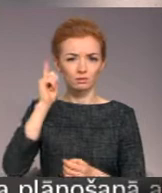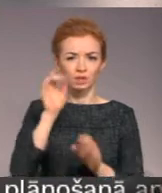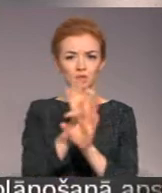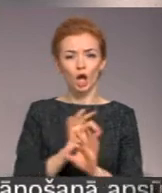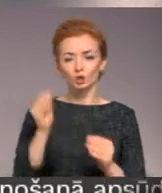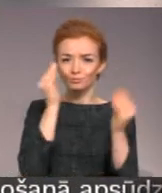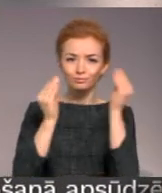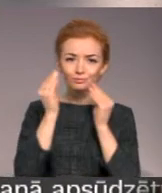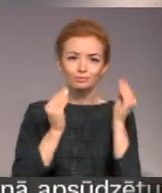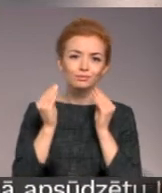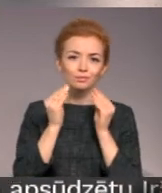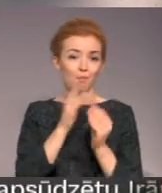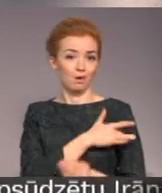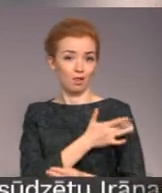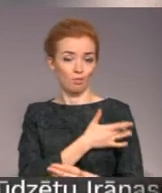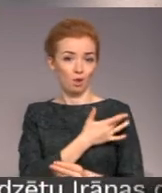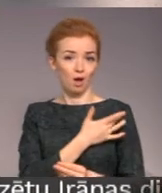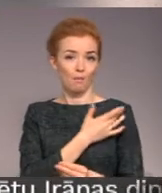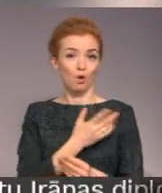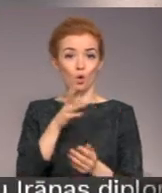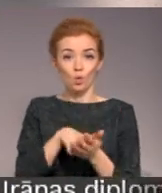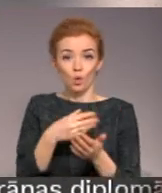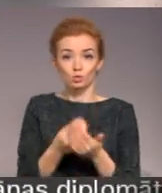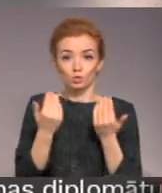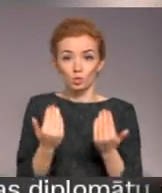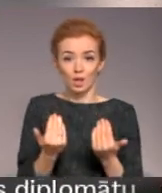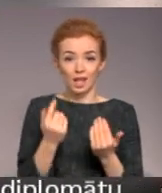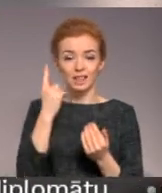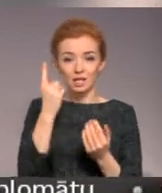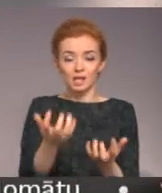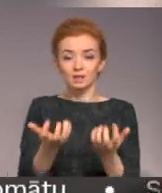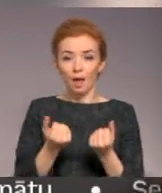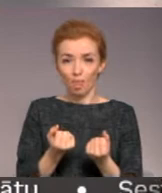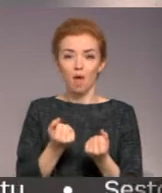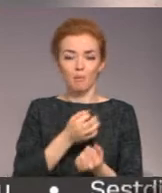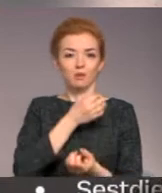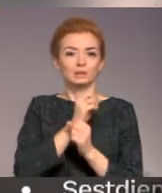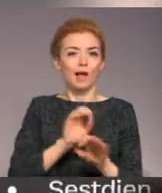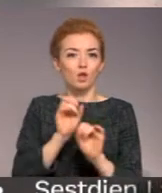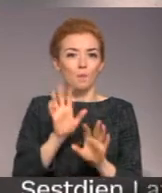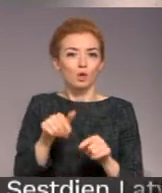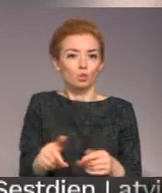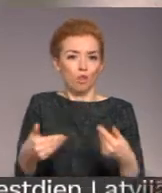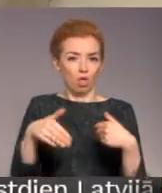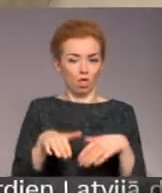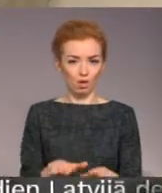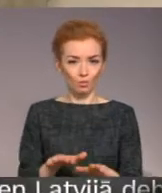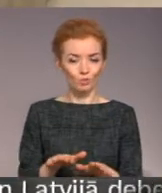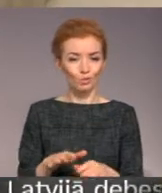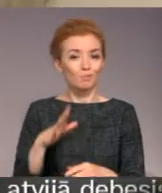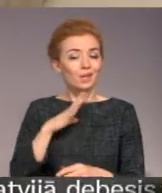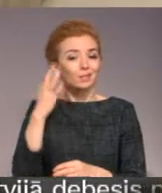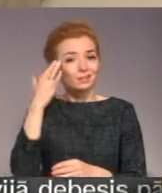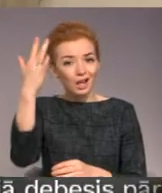pakalpojums un kopš aizlieguma noteikšanas. Tikai šodien Nozars pārsāva varēja saņemt skaidrojumu par šo lēmumu. Nozars pārsāva cerēja